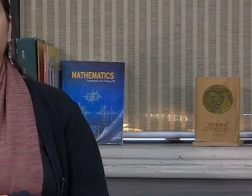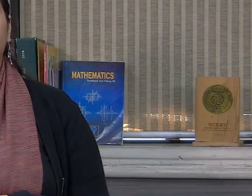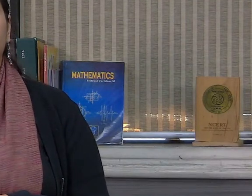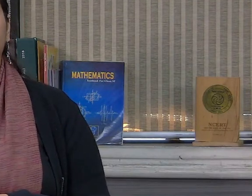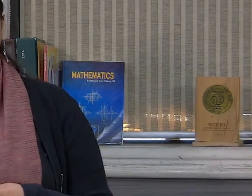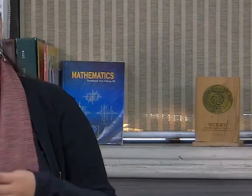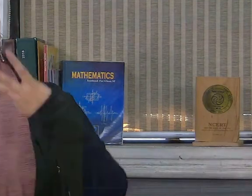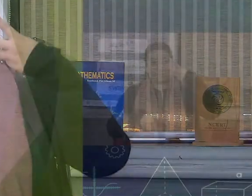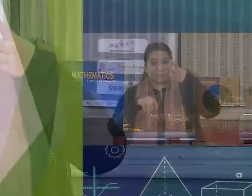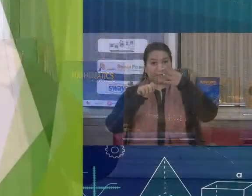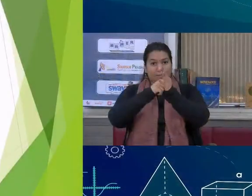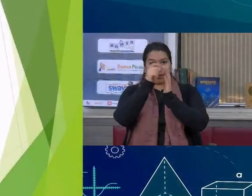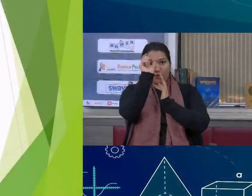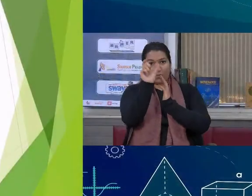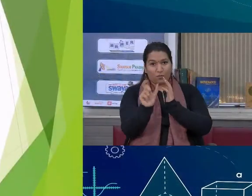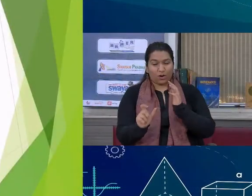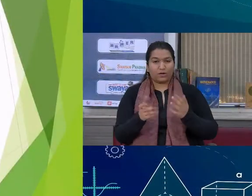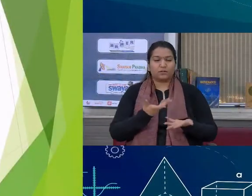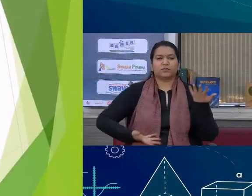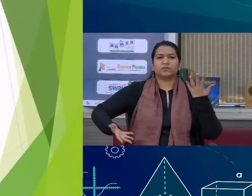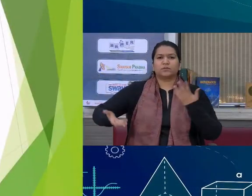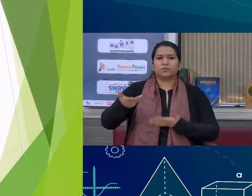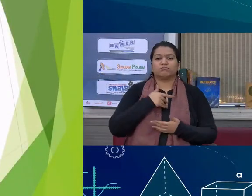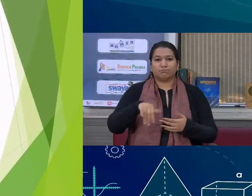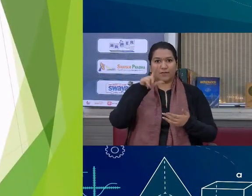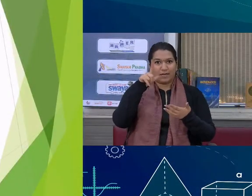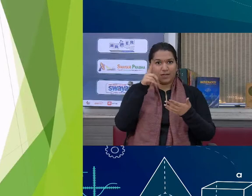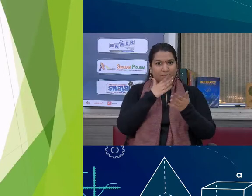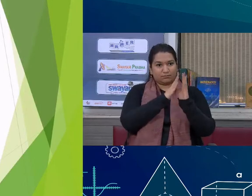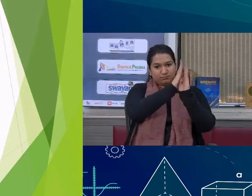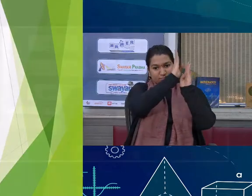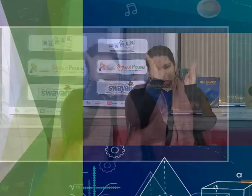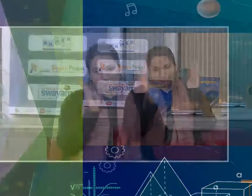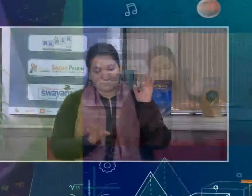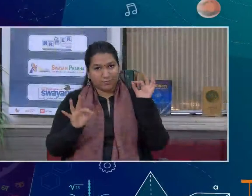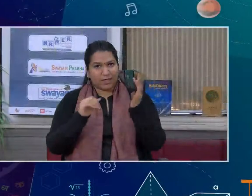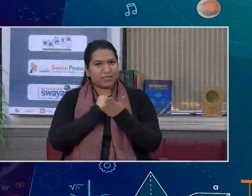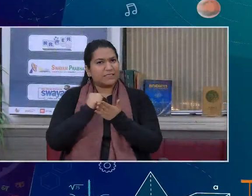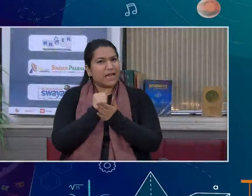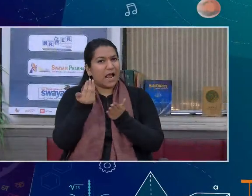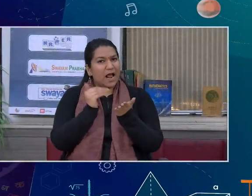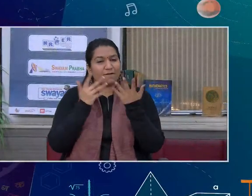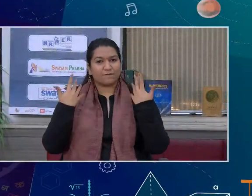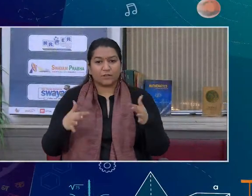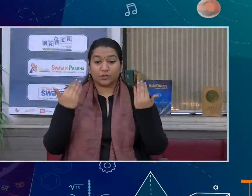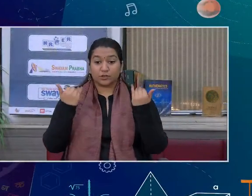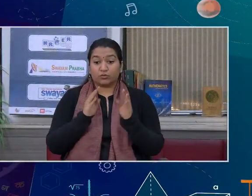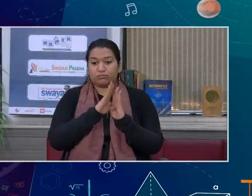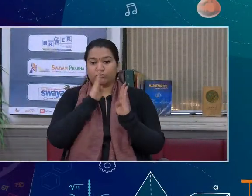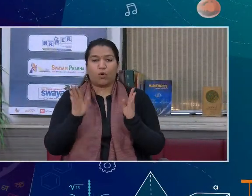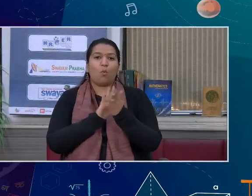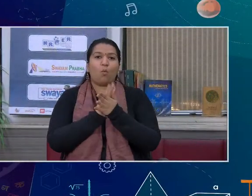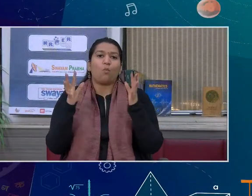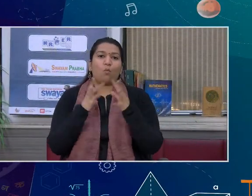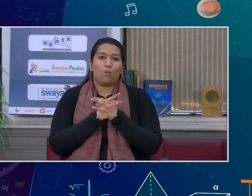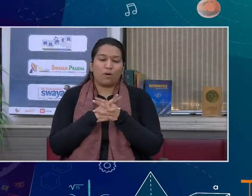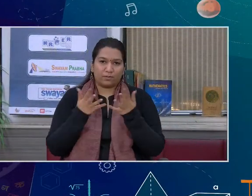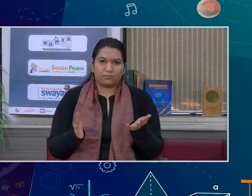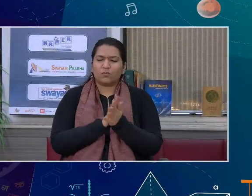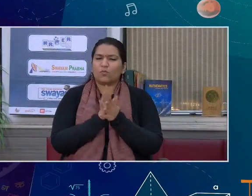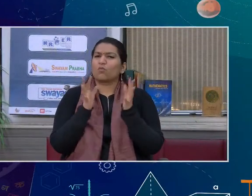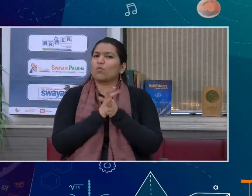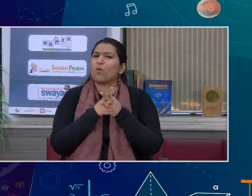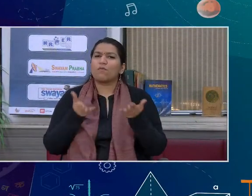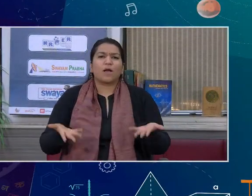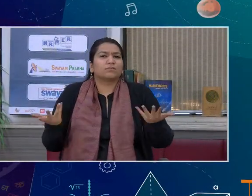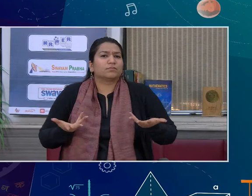तो ये हमारे कीवर्ड थे सर अब क्योंकि हमने चाप्टर भी पड़ा है और आपने उसकी रिवेजिन भी कराई है तो अब चलते हैं होमवक की तरफ तो क्या लाएं